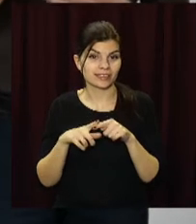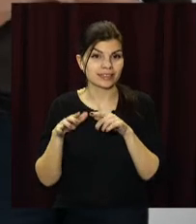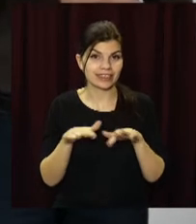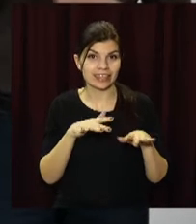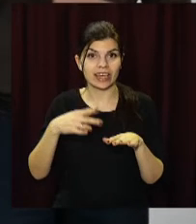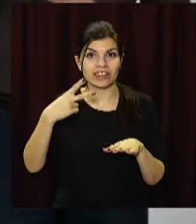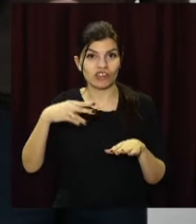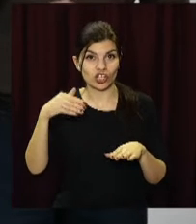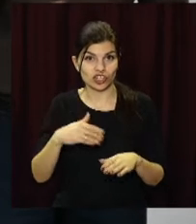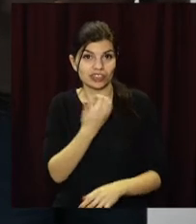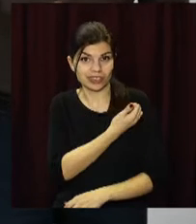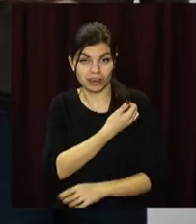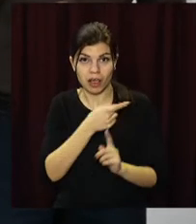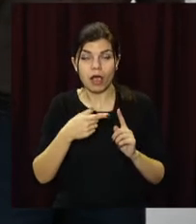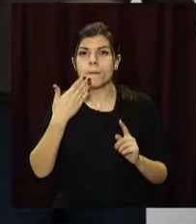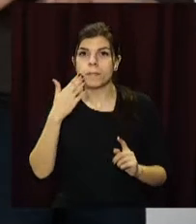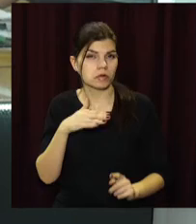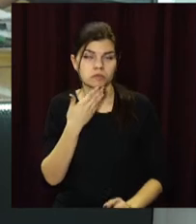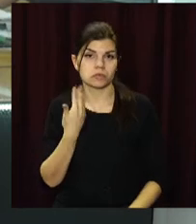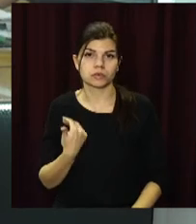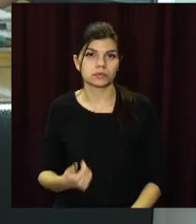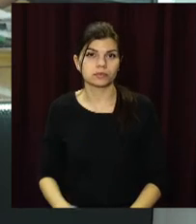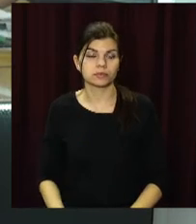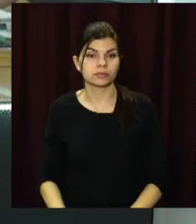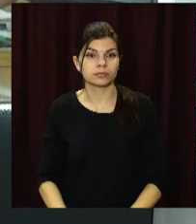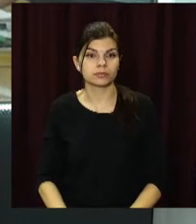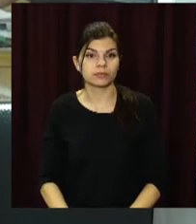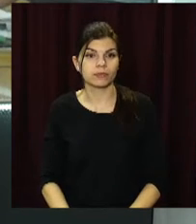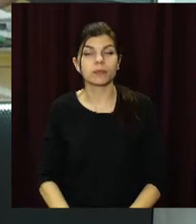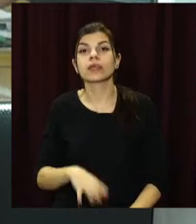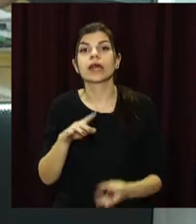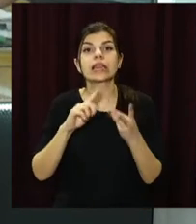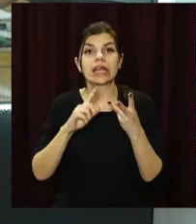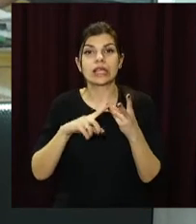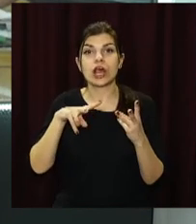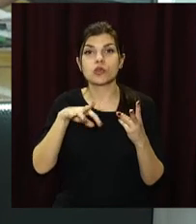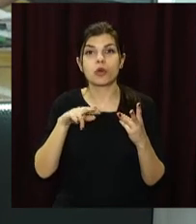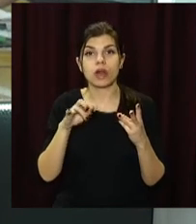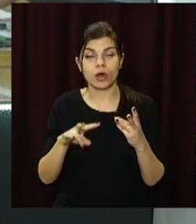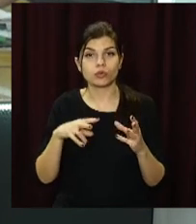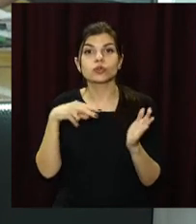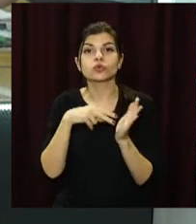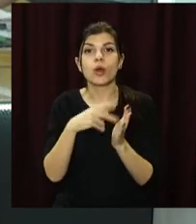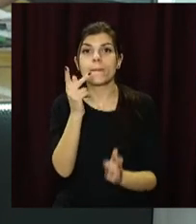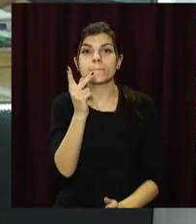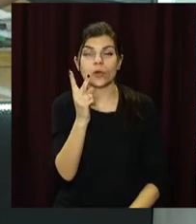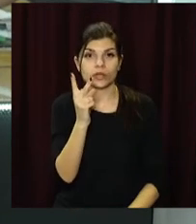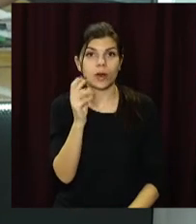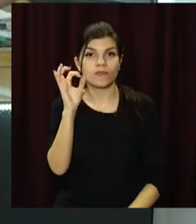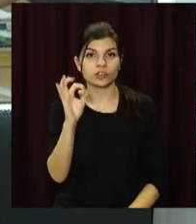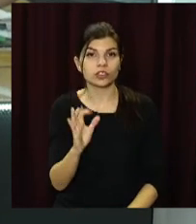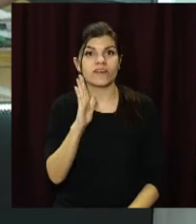20 тисяч щепленнях в Україні не зафіксовано. Третій локдаун коштуватиме Україні півтора відсотки ВВП,